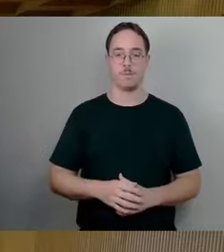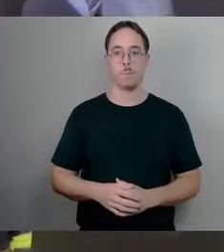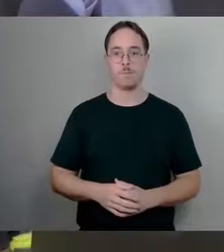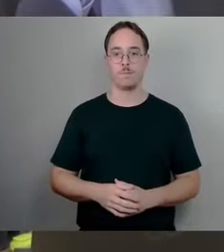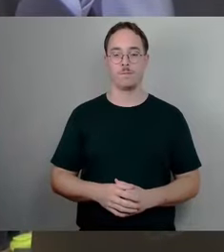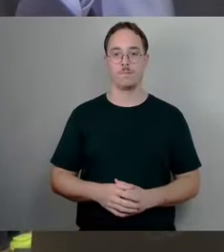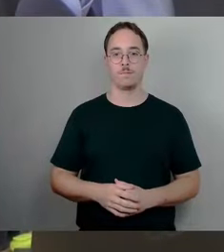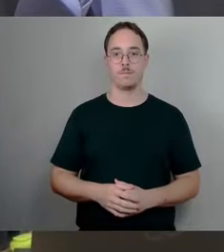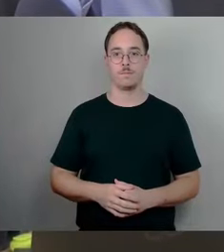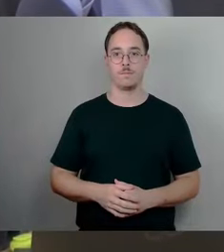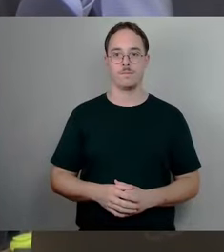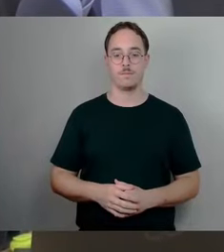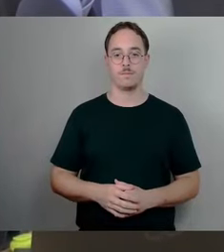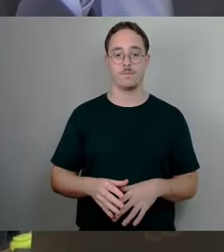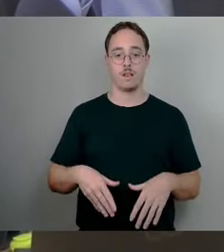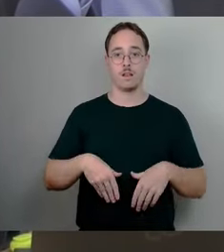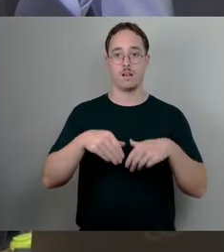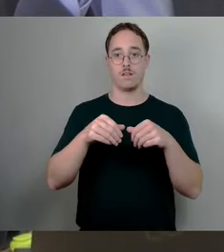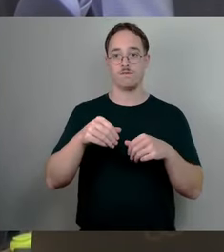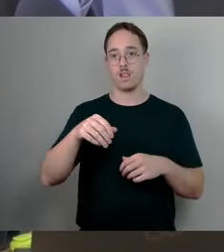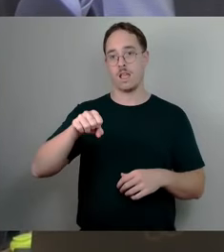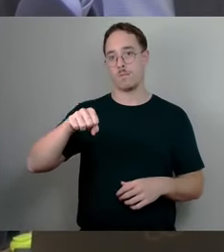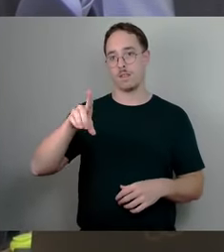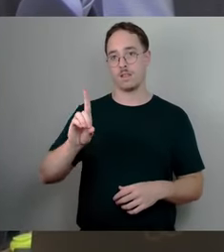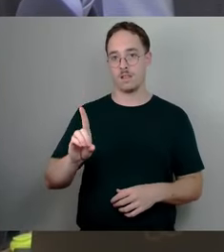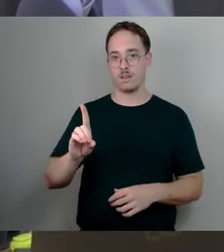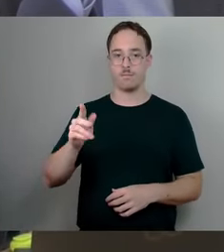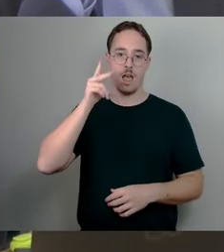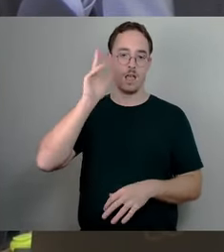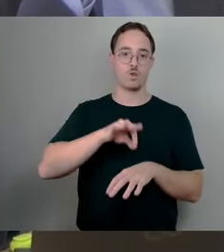und es beginnt in diesem Falle die SPD, Herr Dr. Lahmes.